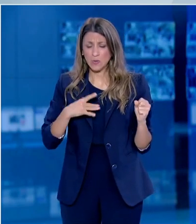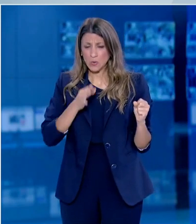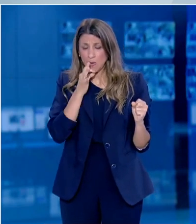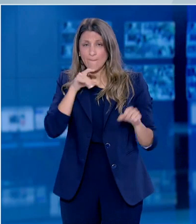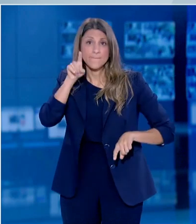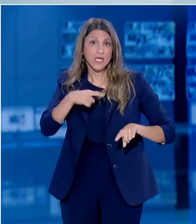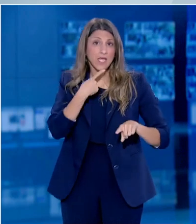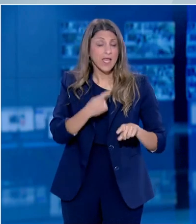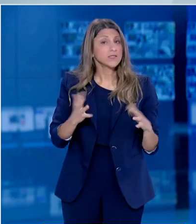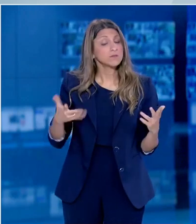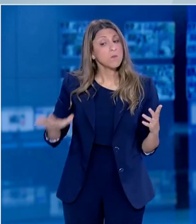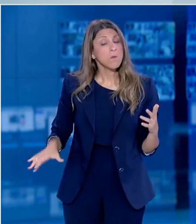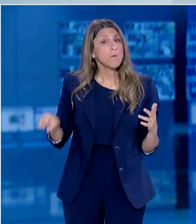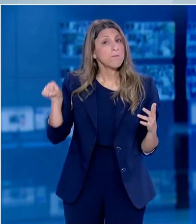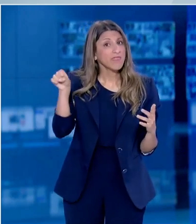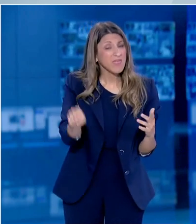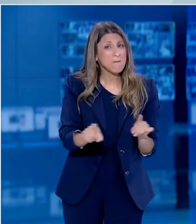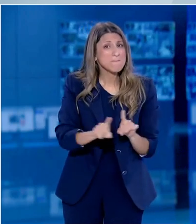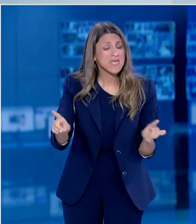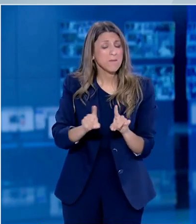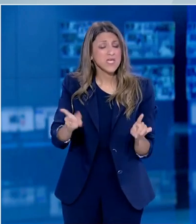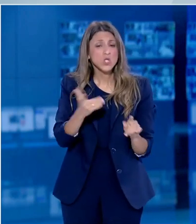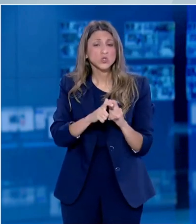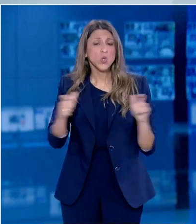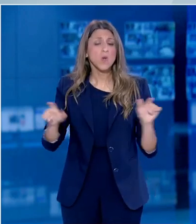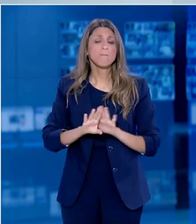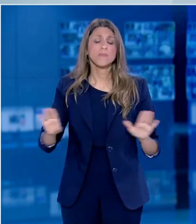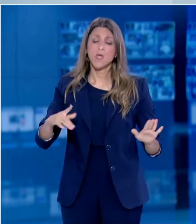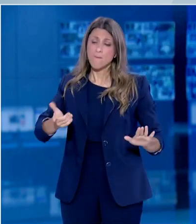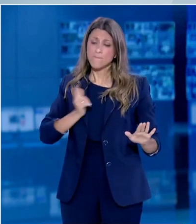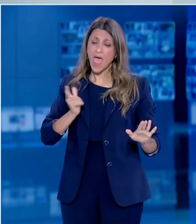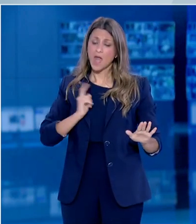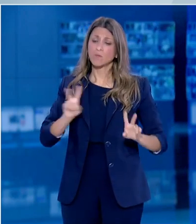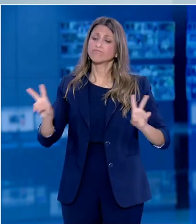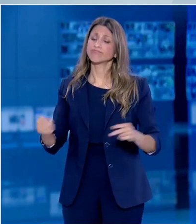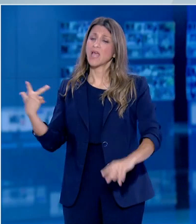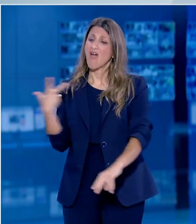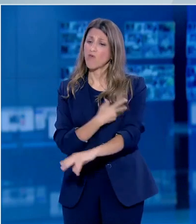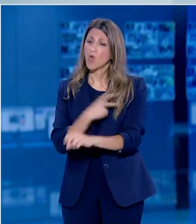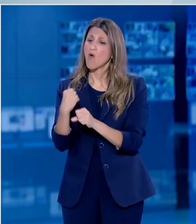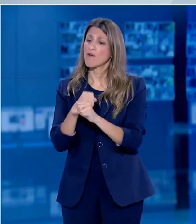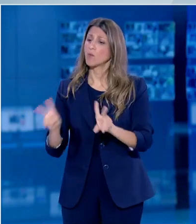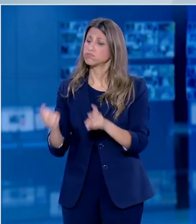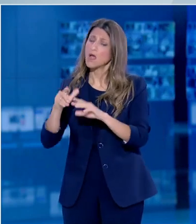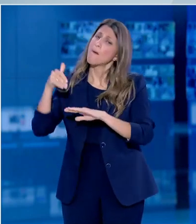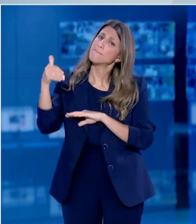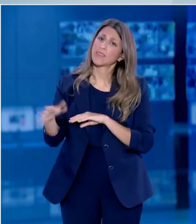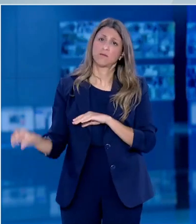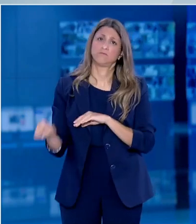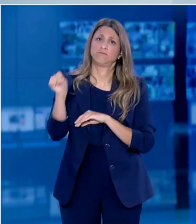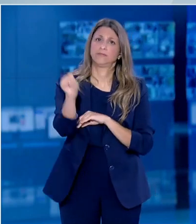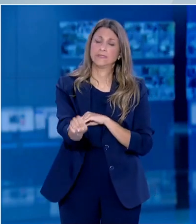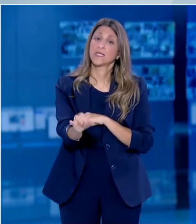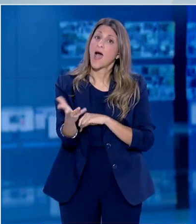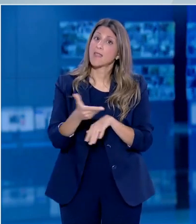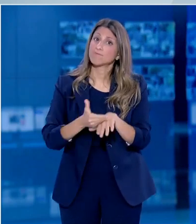κάποιοι μάλιστα θα ήθελαν τα παιδιά να μην πάνε καθόλου σχολείο έως να υπάρχει αποτελεσματική θεραπεία ή και εμβόλιο, το οποίο όμως αναμένεται να